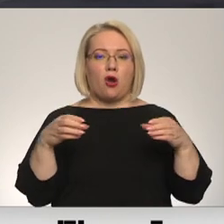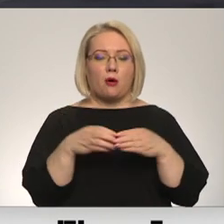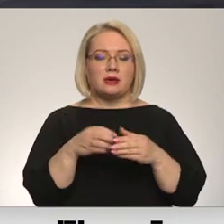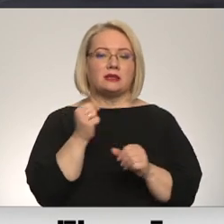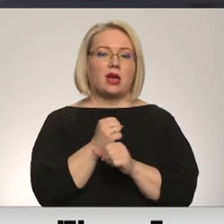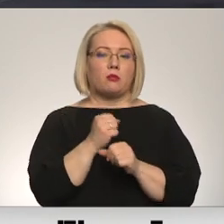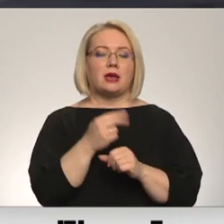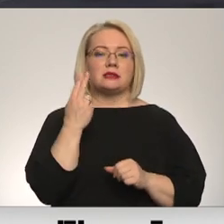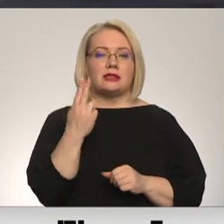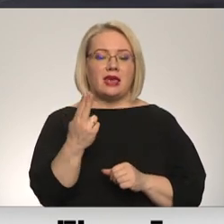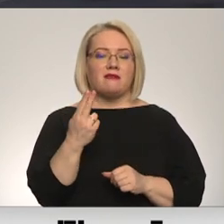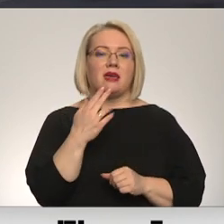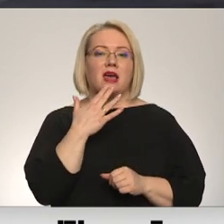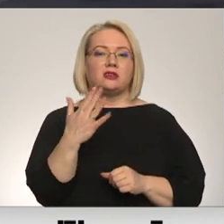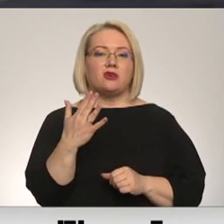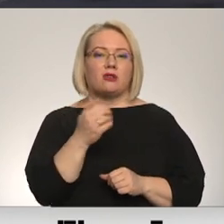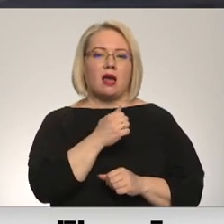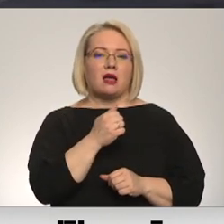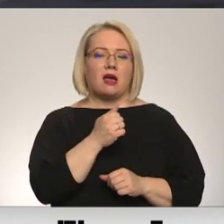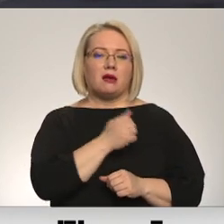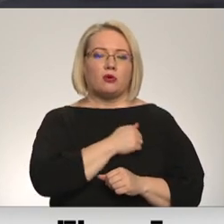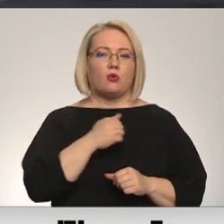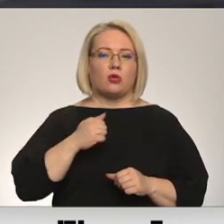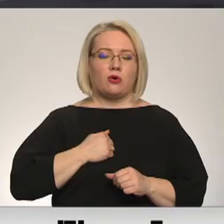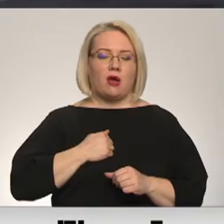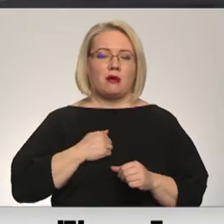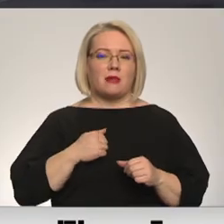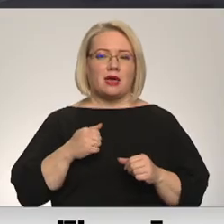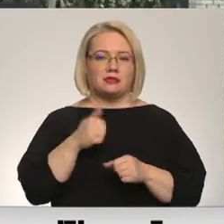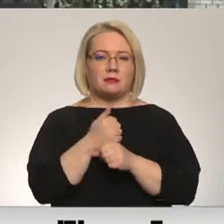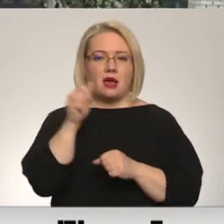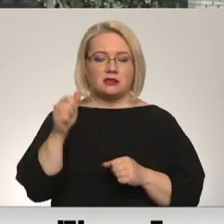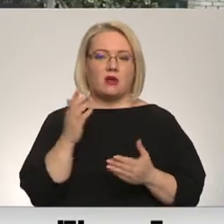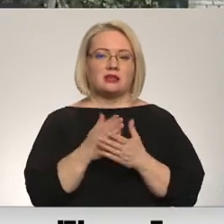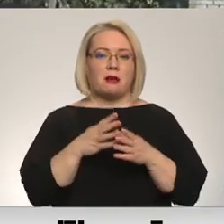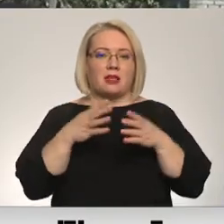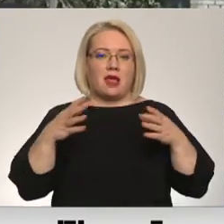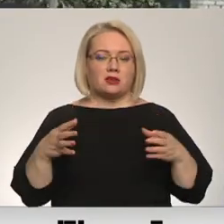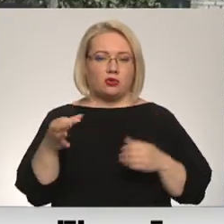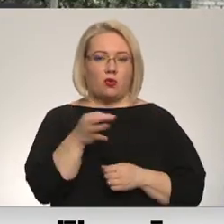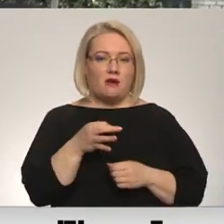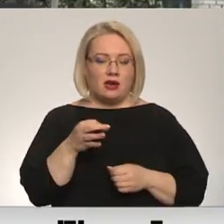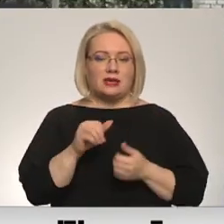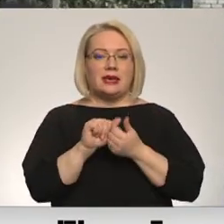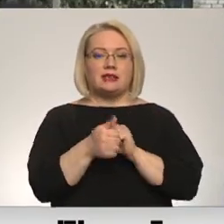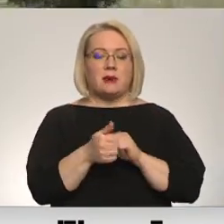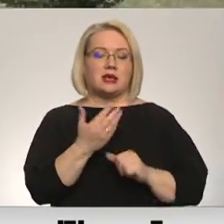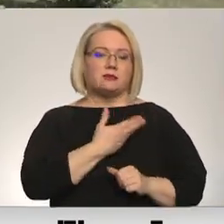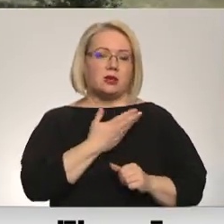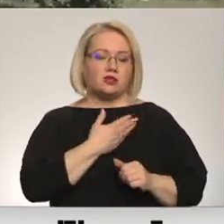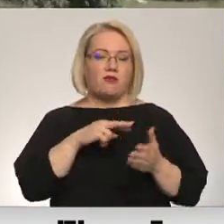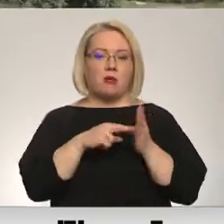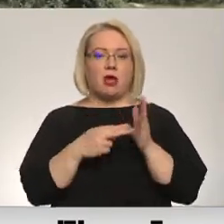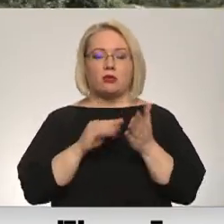pārstāvji. Ņemot vērā, ka esam gana liels novads. Visticamāk izmaiņas piedzīvos bijušajos plānos